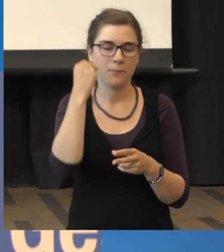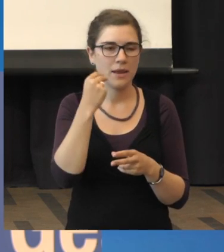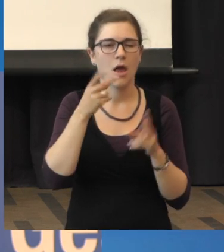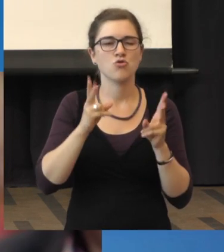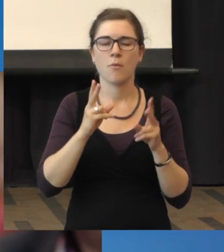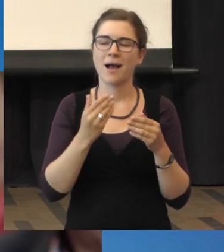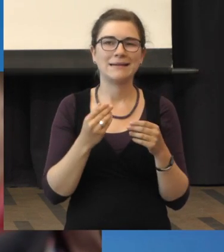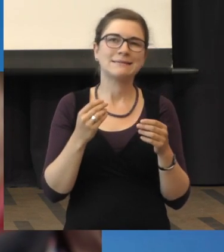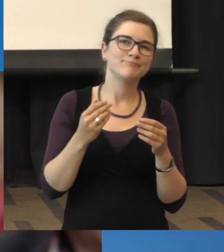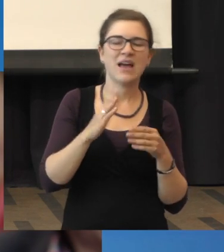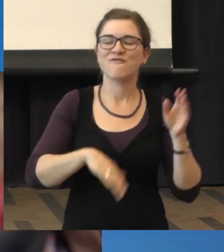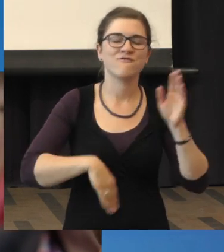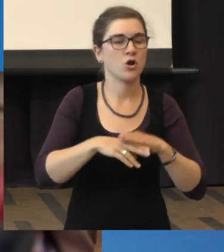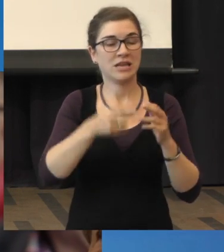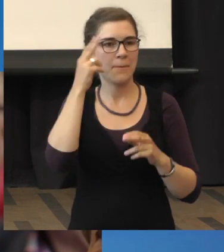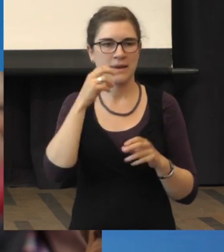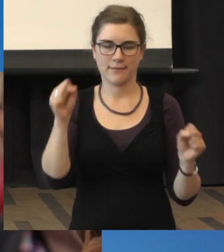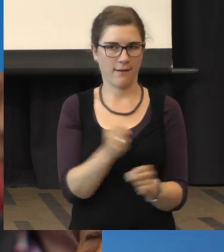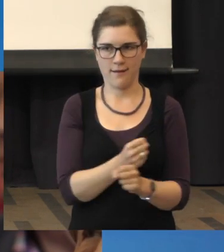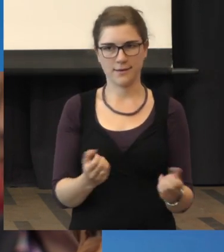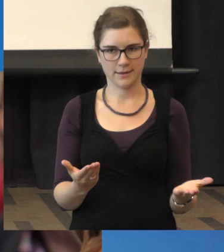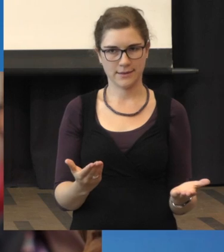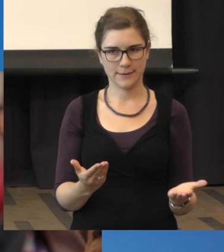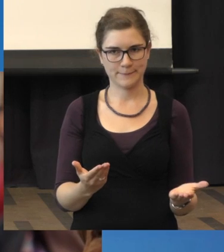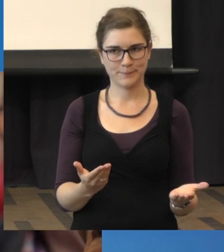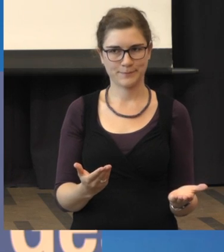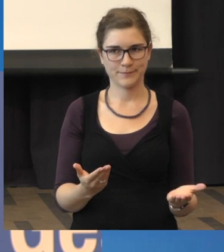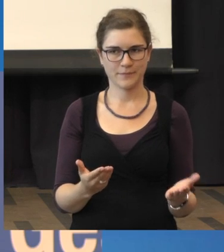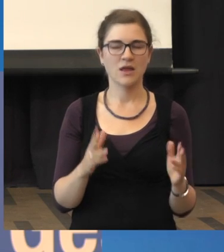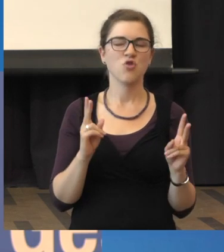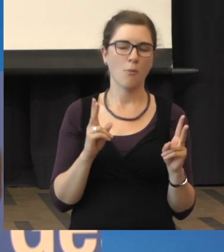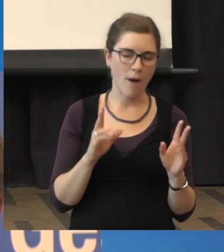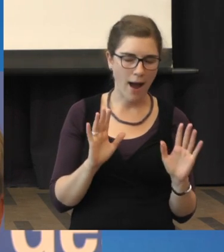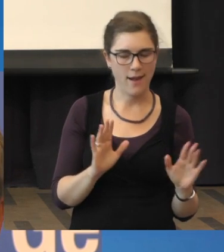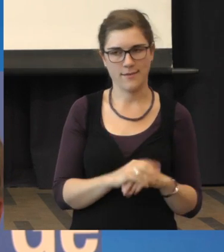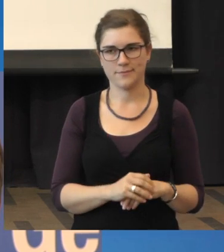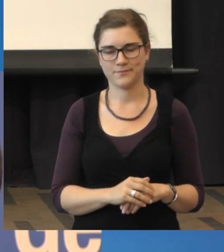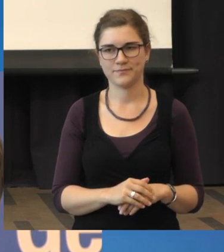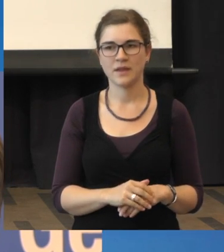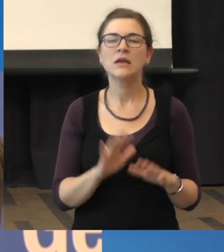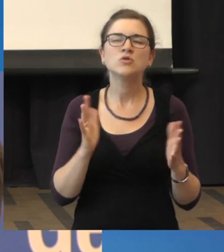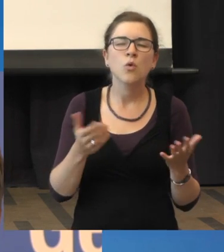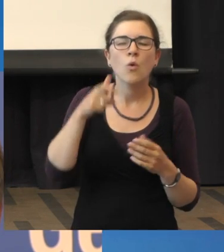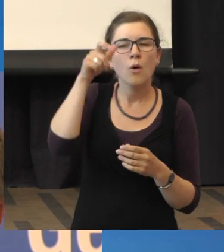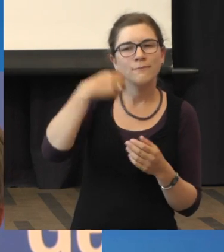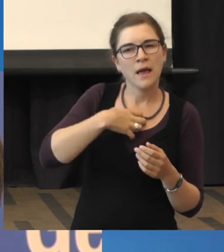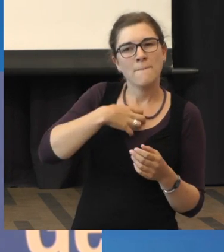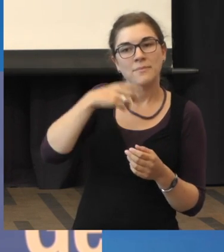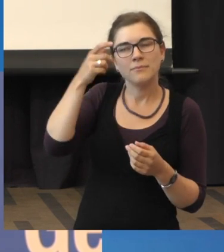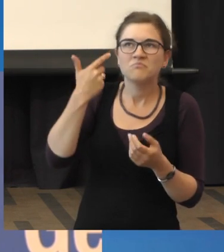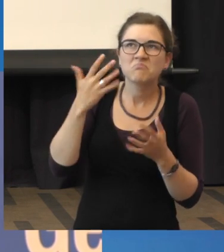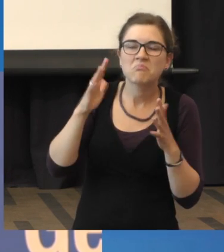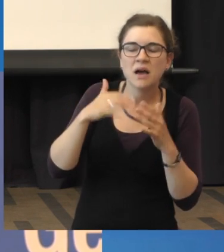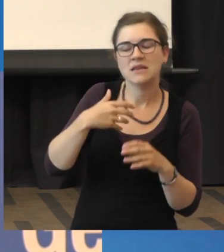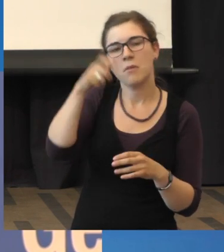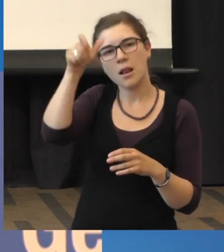vollständig. Trotzdem, Sie können die kritischen Details, Klammer auf, erkennen von Personen, Lesen. Es geht